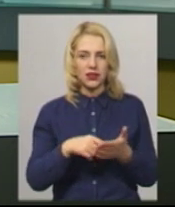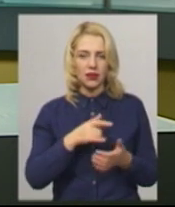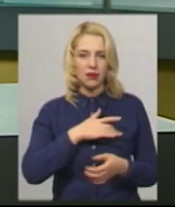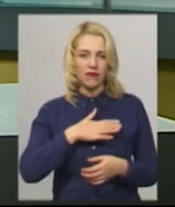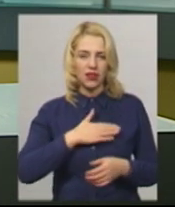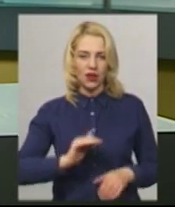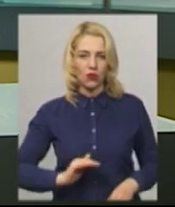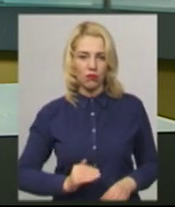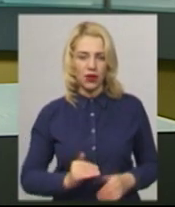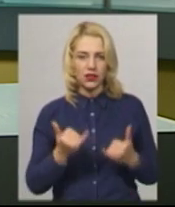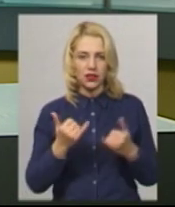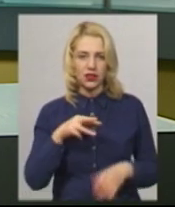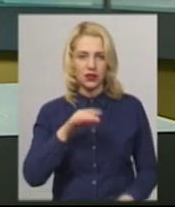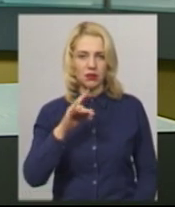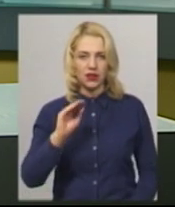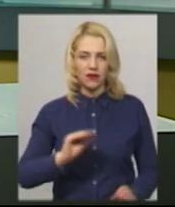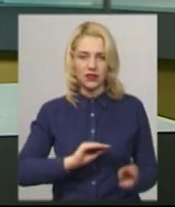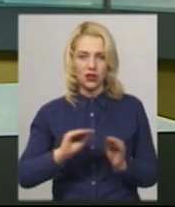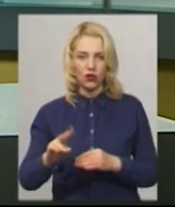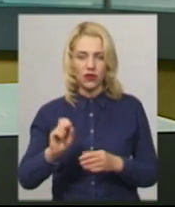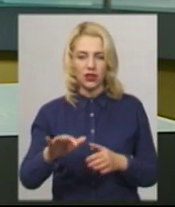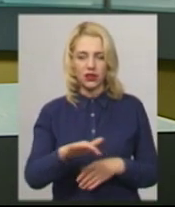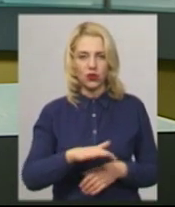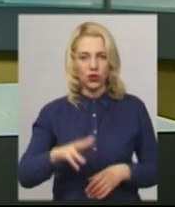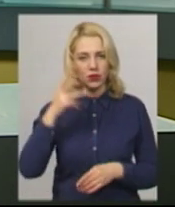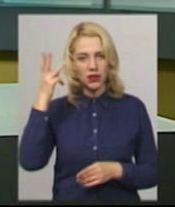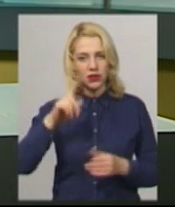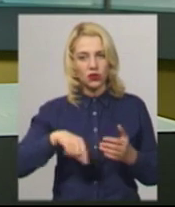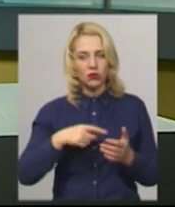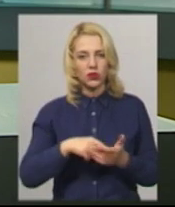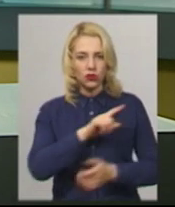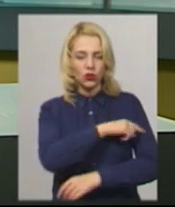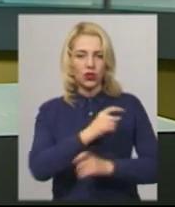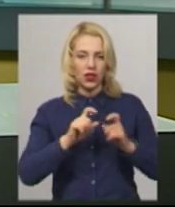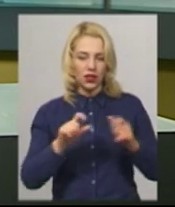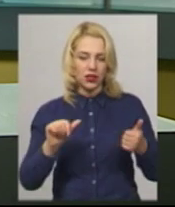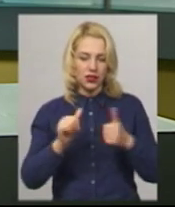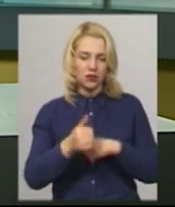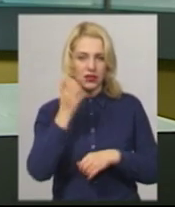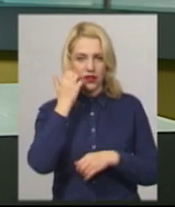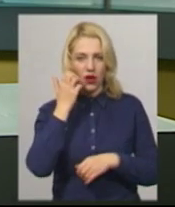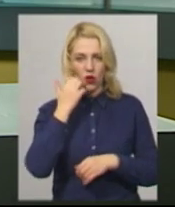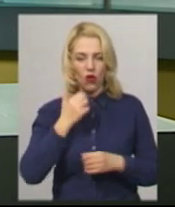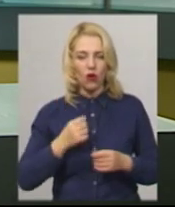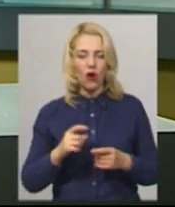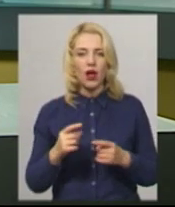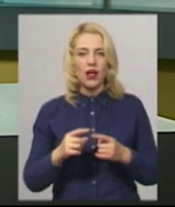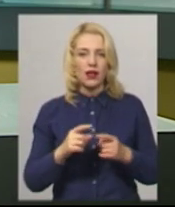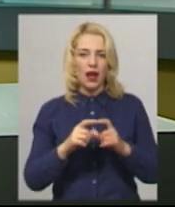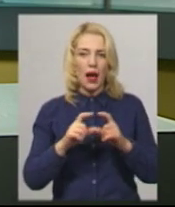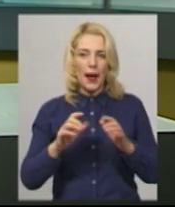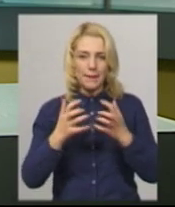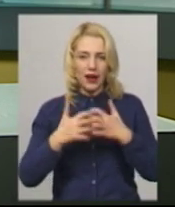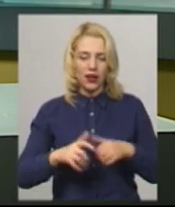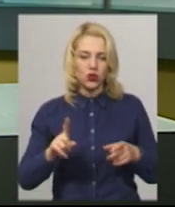компанія. Наразі МРТ встановили на території Хмельницької міської лікарні замість старого апарату, що технічно та морально застарів.